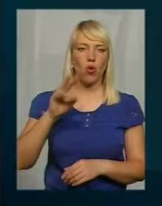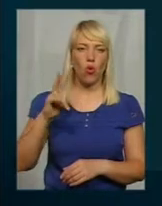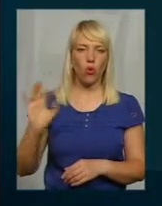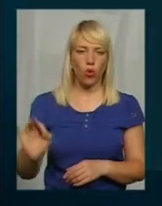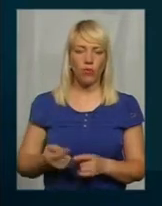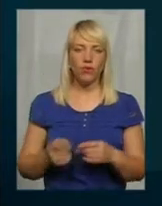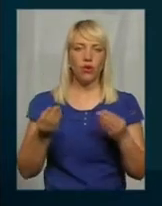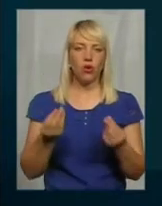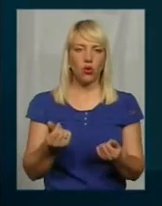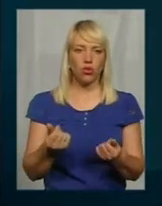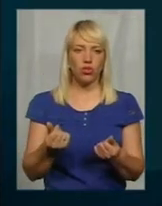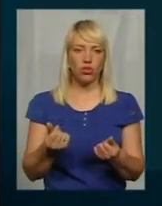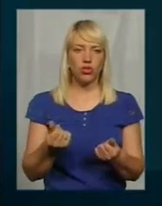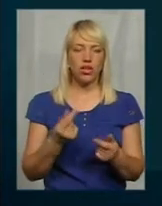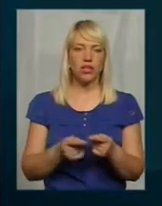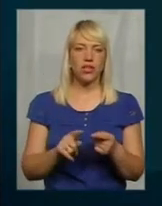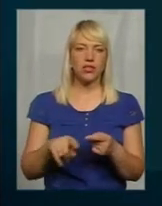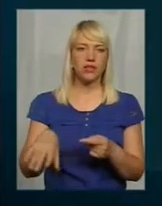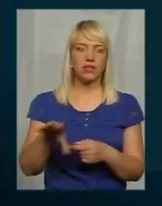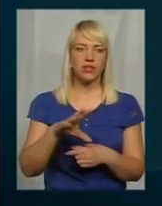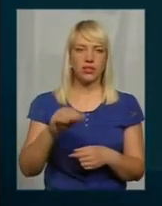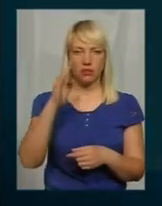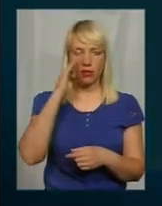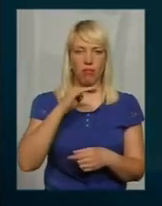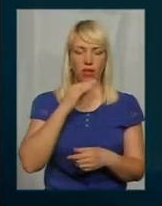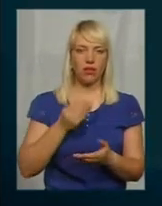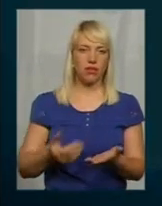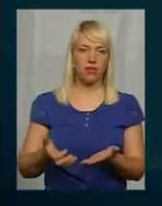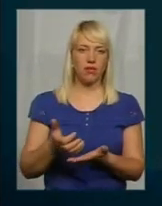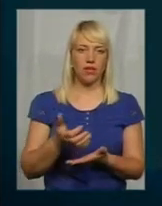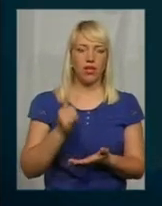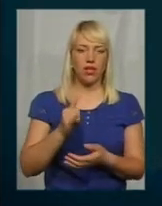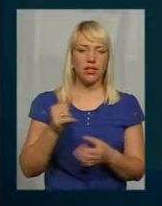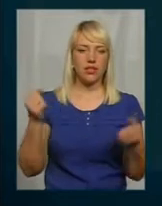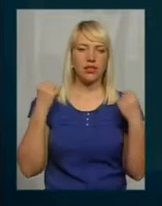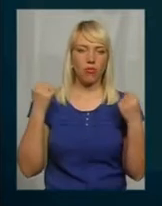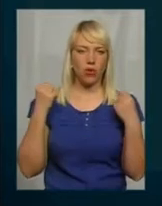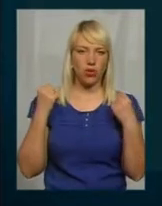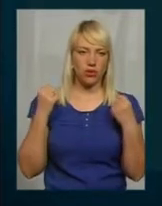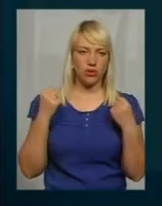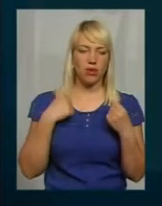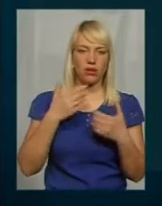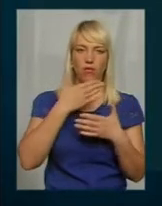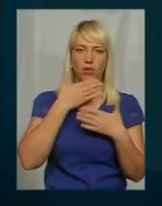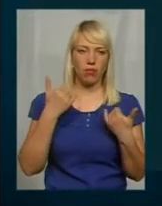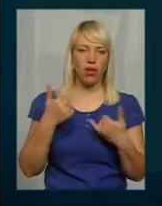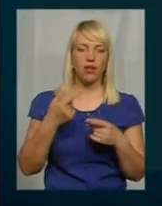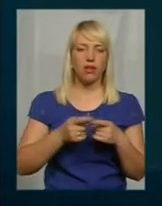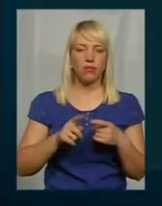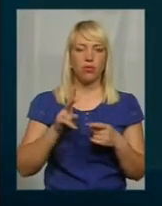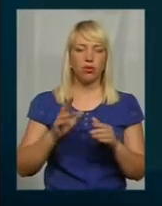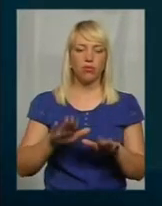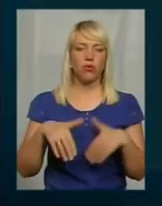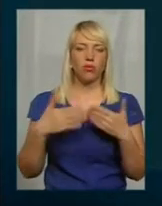на всі пригоди в нас батьків, спортсменів нема. Тим кошторисам, які нам пропонували в